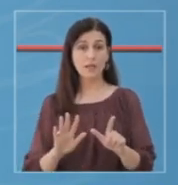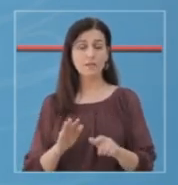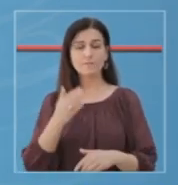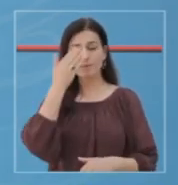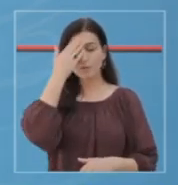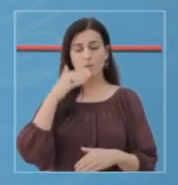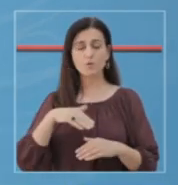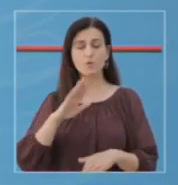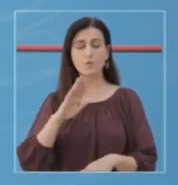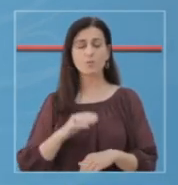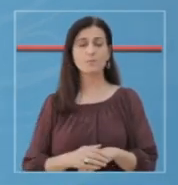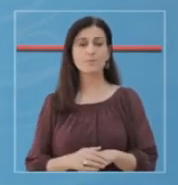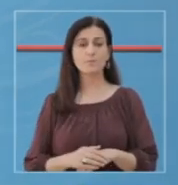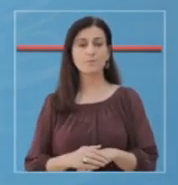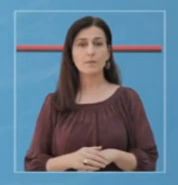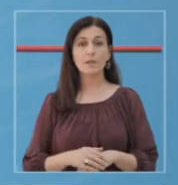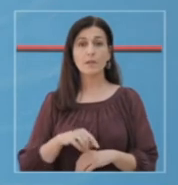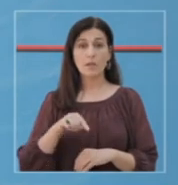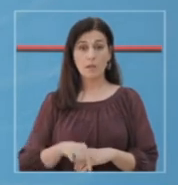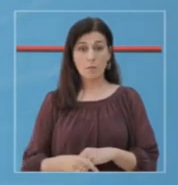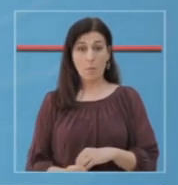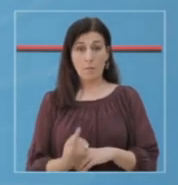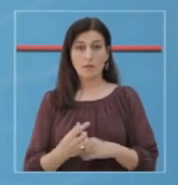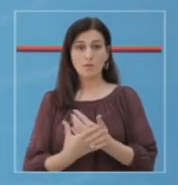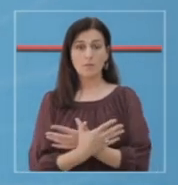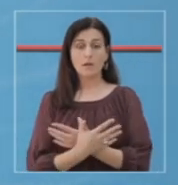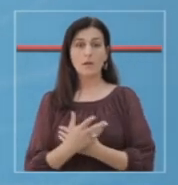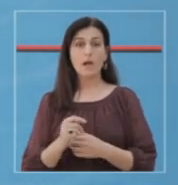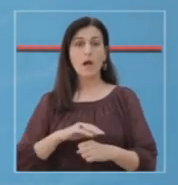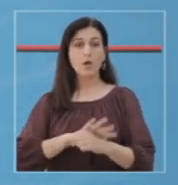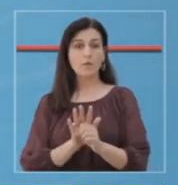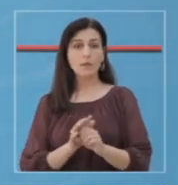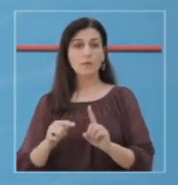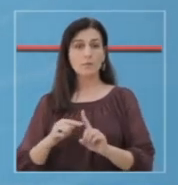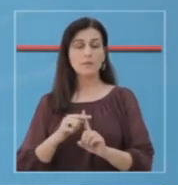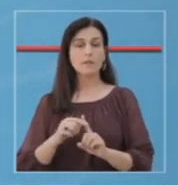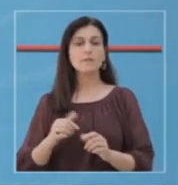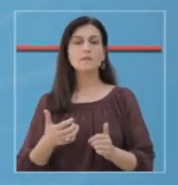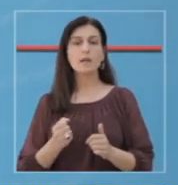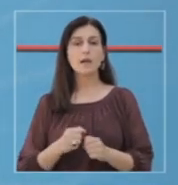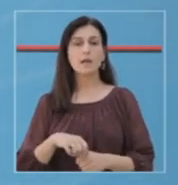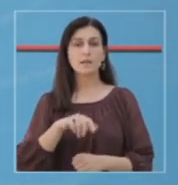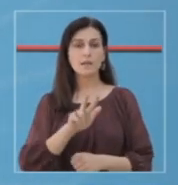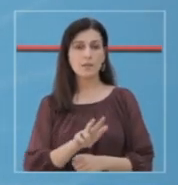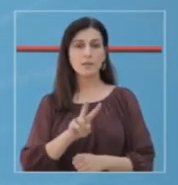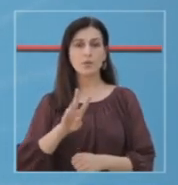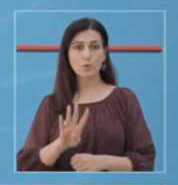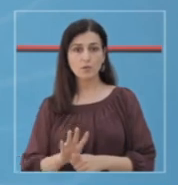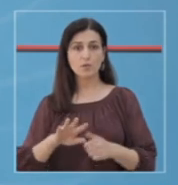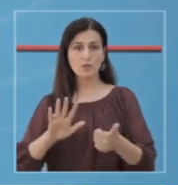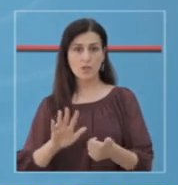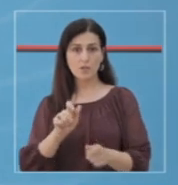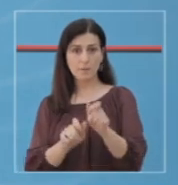janë terapi intensive. Në vëndin ton, aktualisht aktiv me COVID-19, janë 326